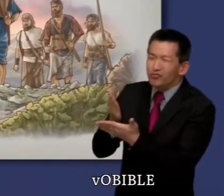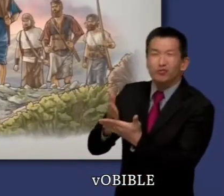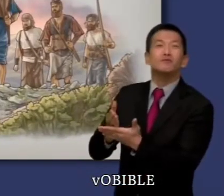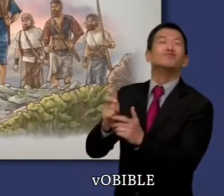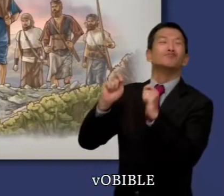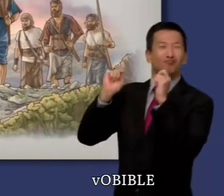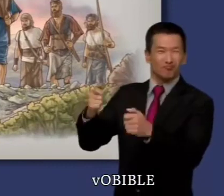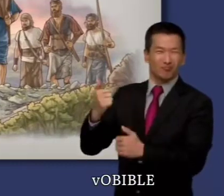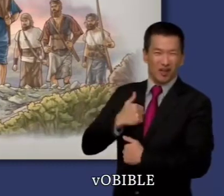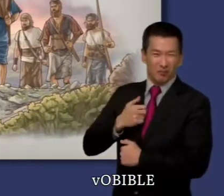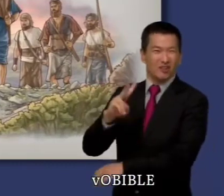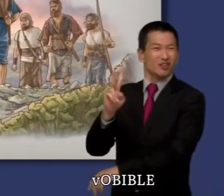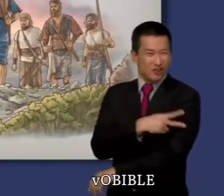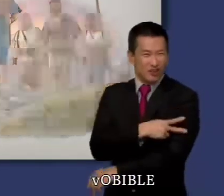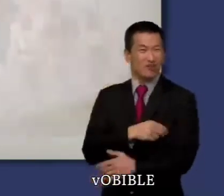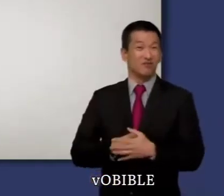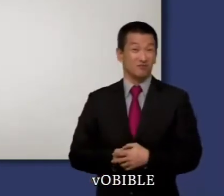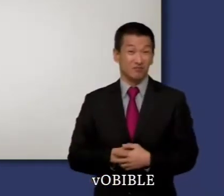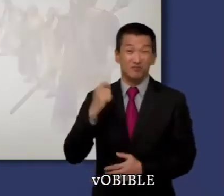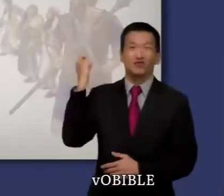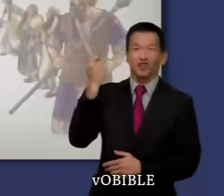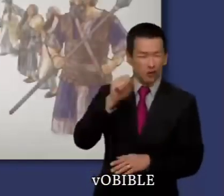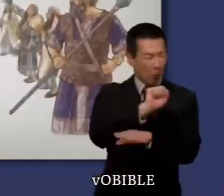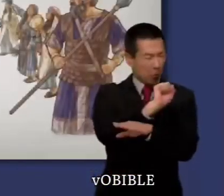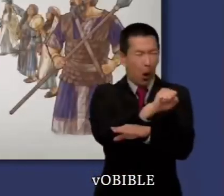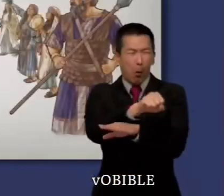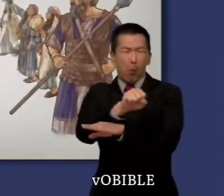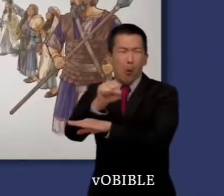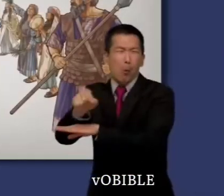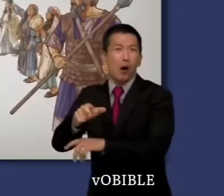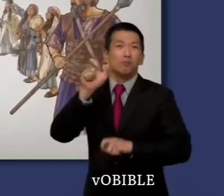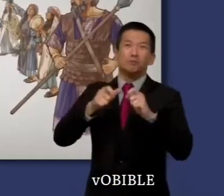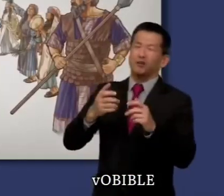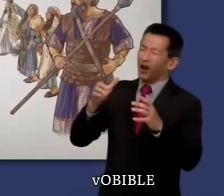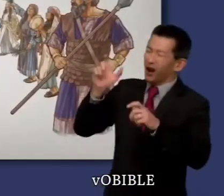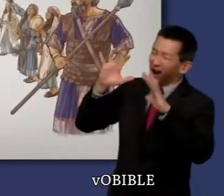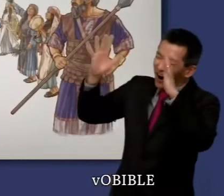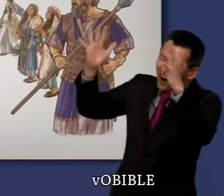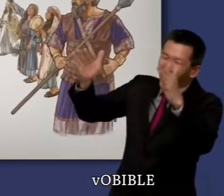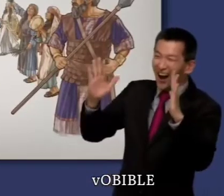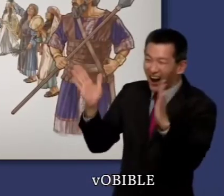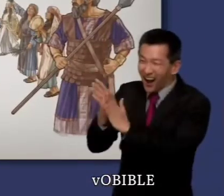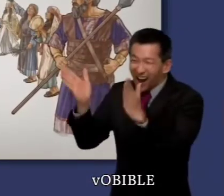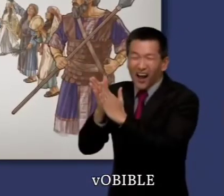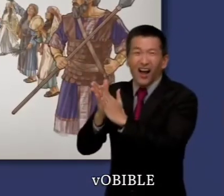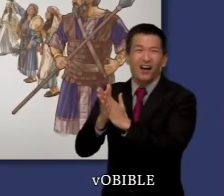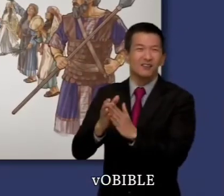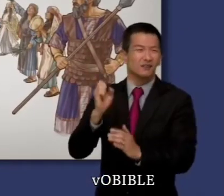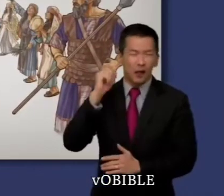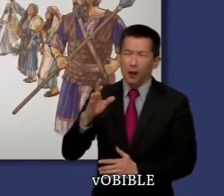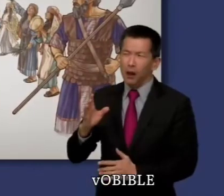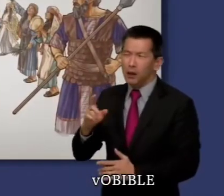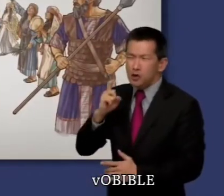Saül le nomme responsable de ses hommes de guerre. Les expéditions militaires de David ont tant de succès qu'il reçoit plus de